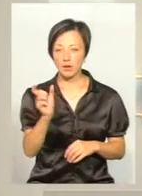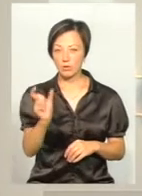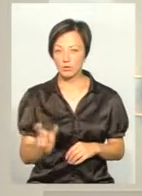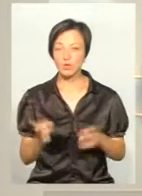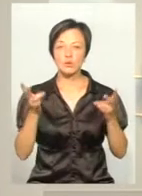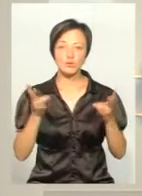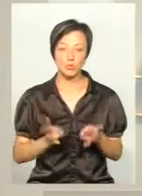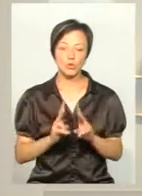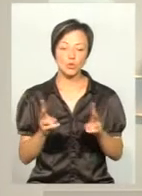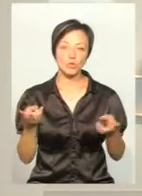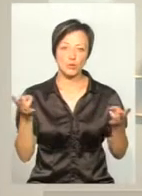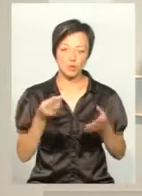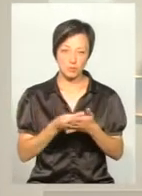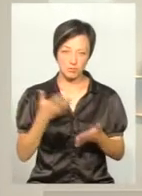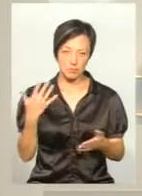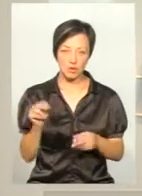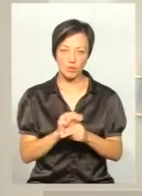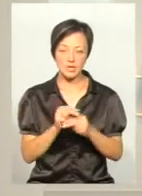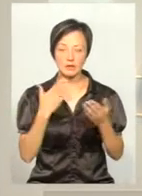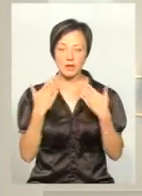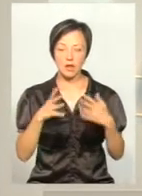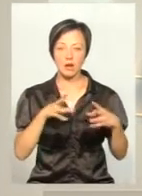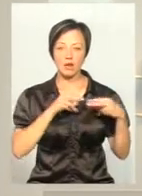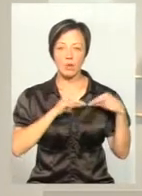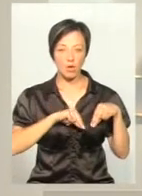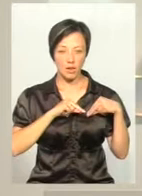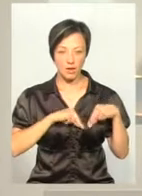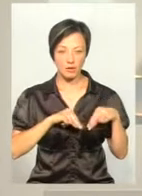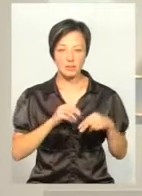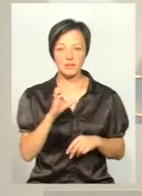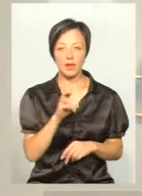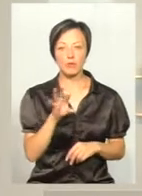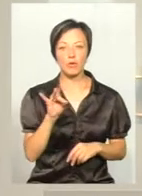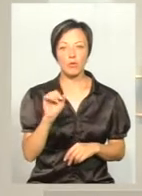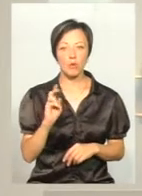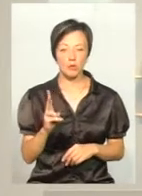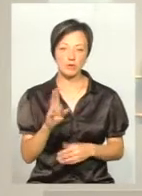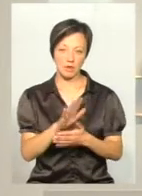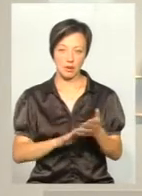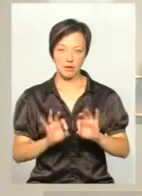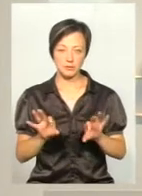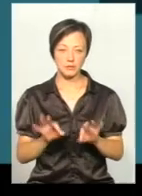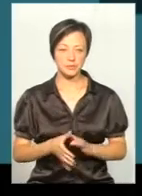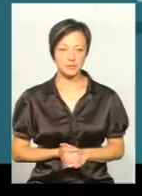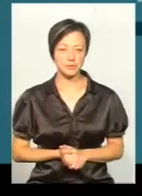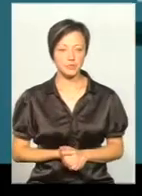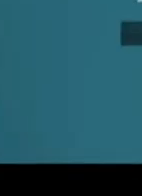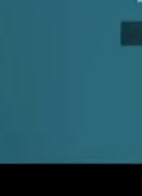хто потребує дороговартісного лікування. З нею спілкувалась моя колега Світлана Поробок. Про це далі у сюжеті.